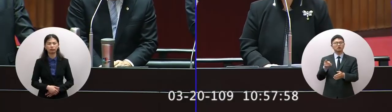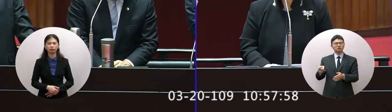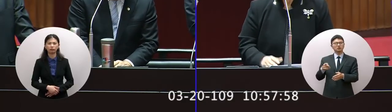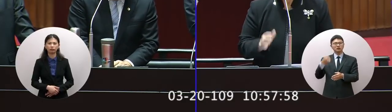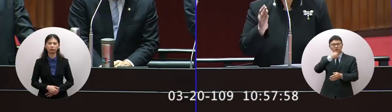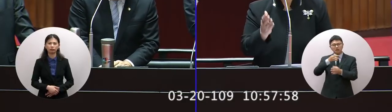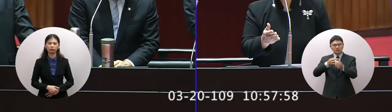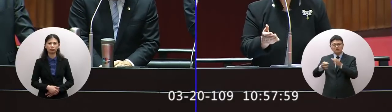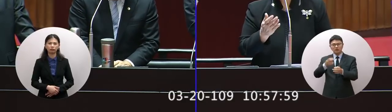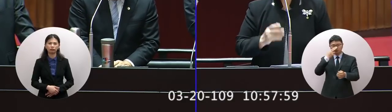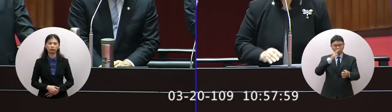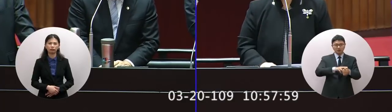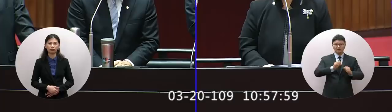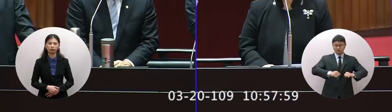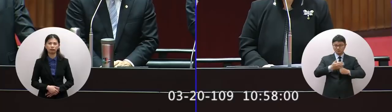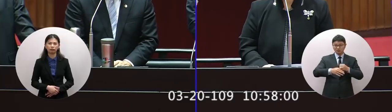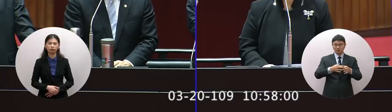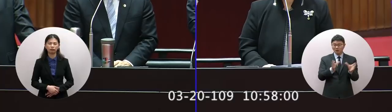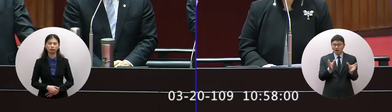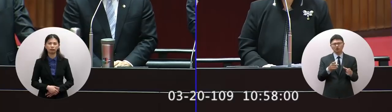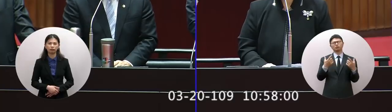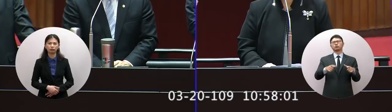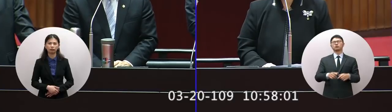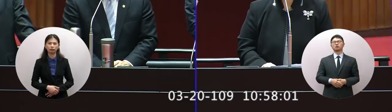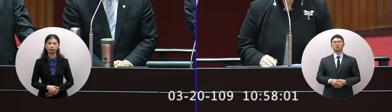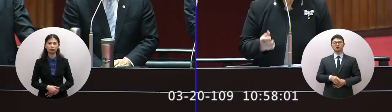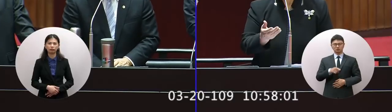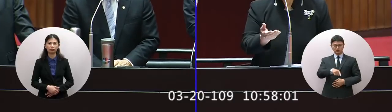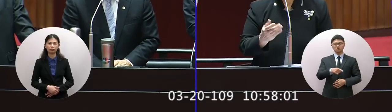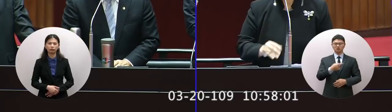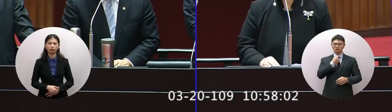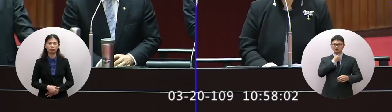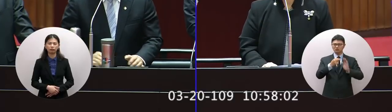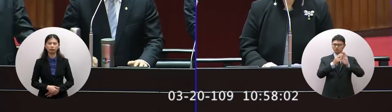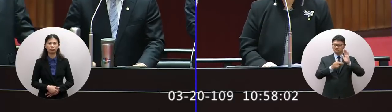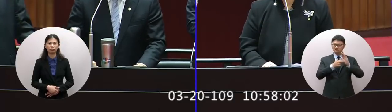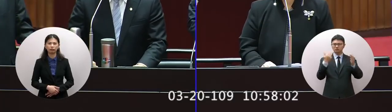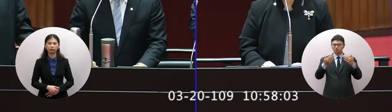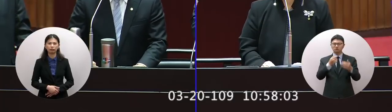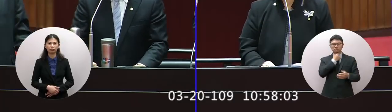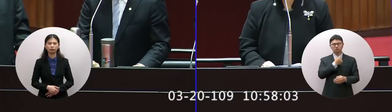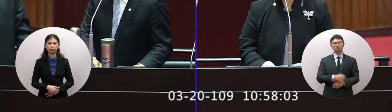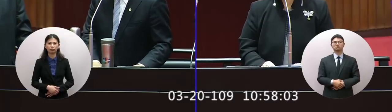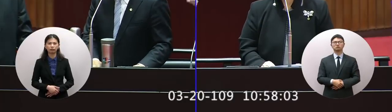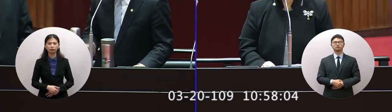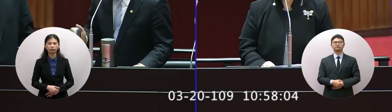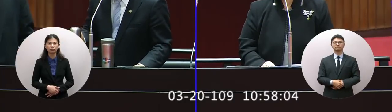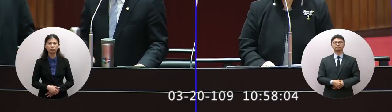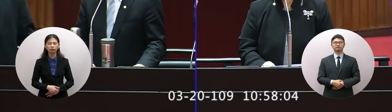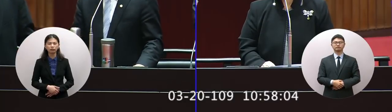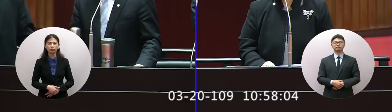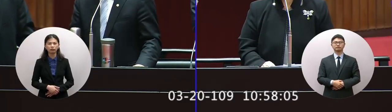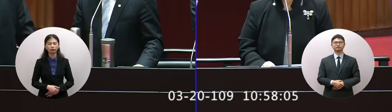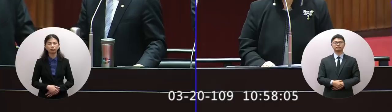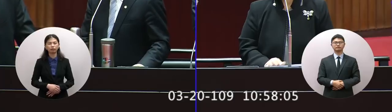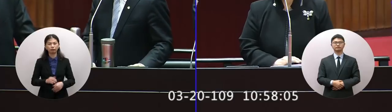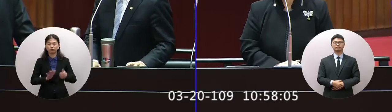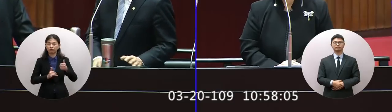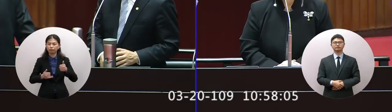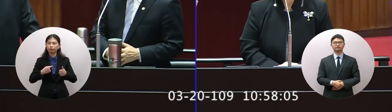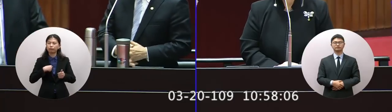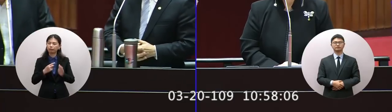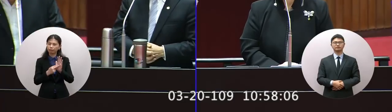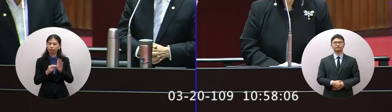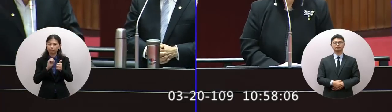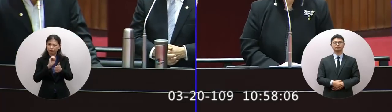問題絕對不是這憲保育要出來解釋清楚對不對請憲保育給我們解釋一下跟委員報告